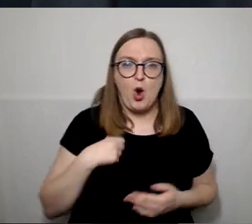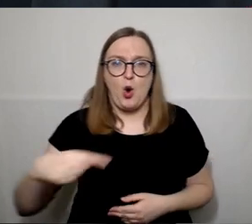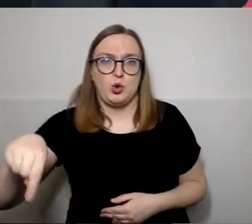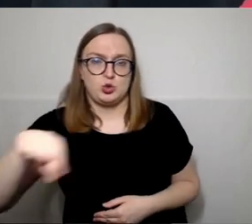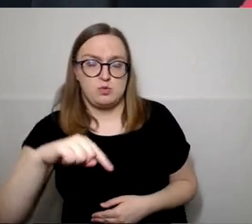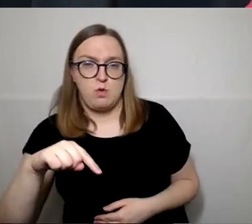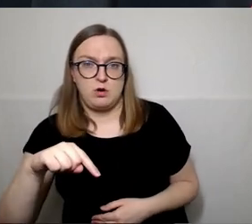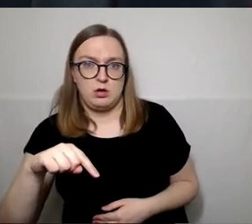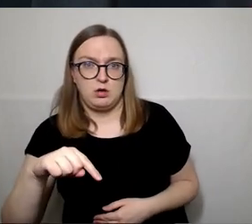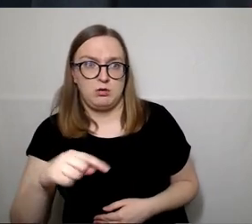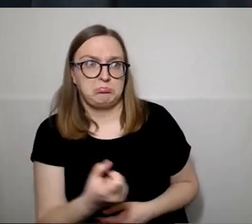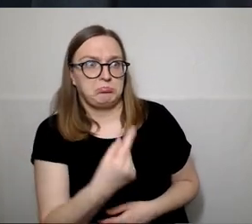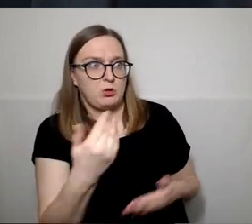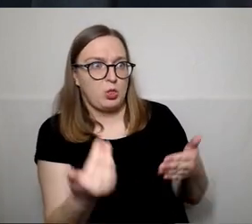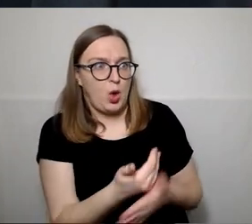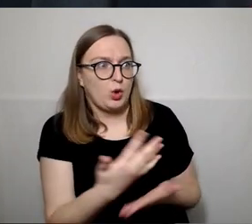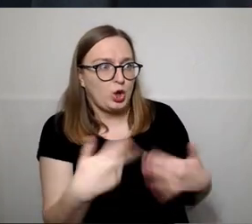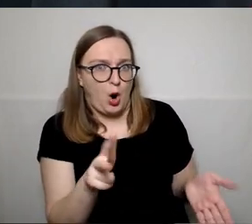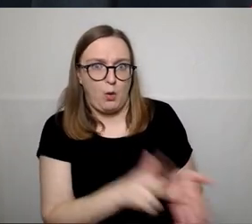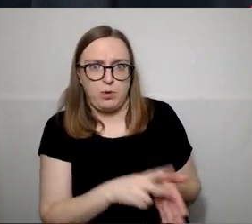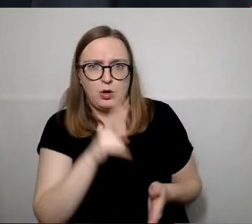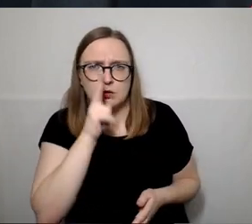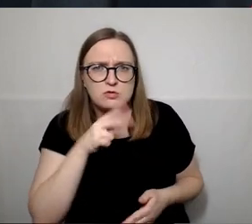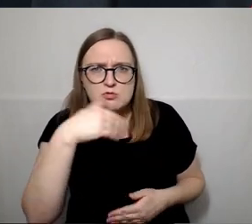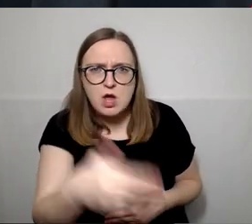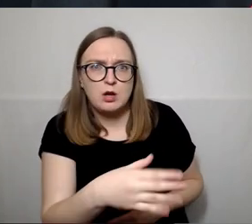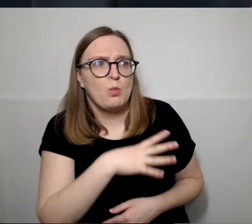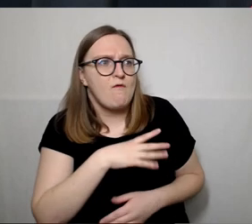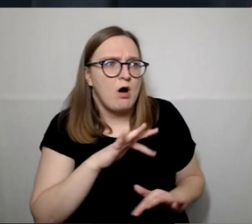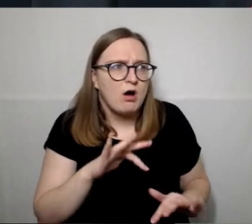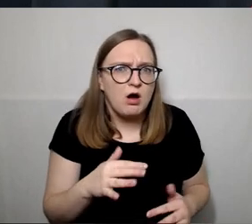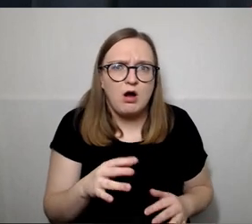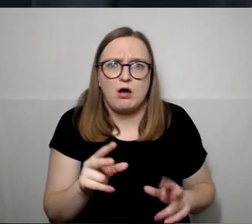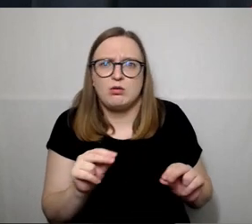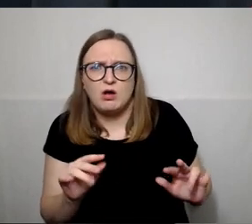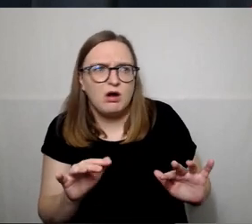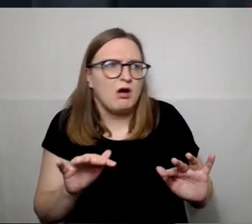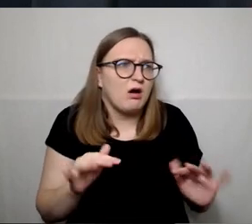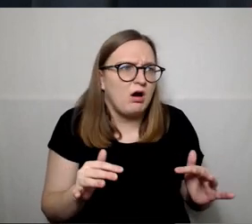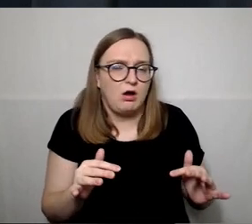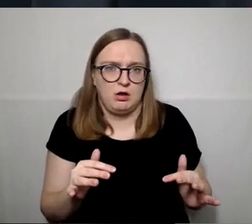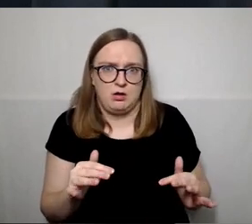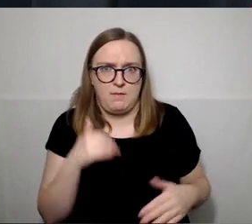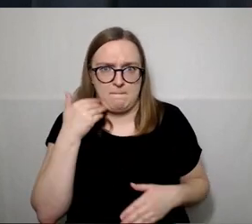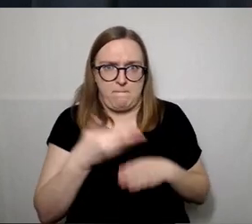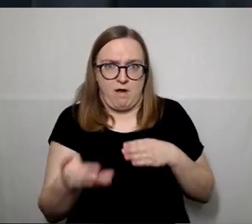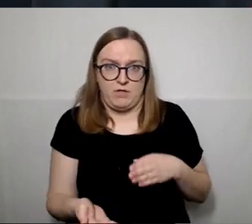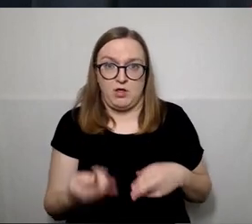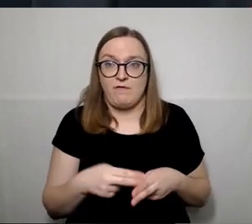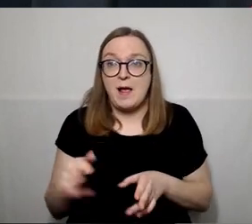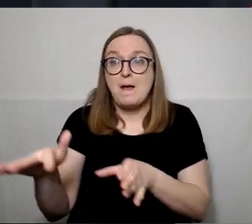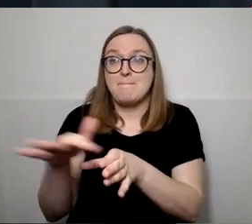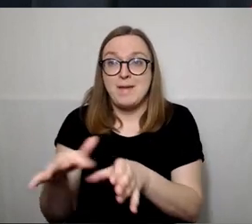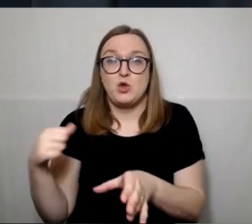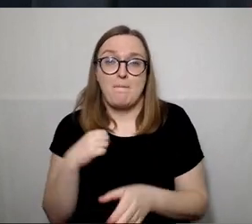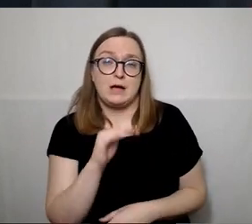išgirsta, sužino po poros mėnesių, kažkas buvo, kažkas nutiko. Tai, kad bendruomenės kreipiasi, tai aš